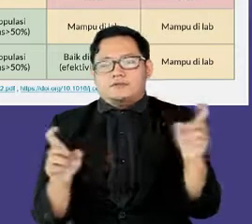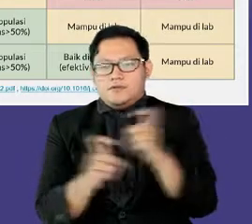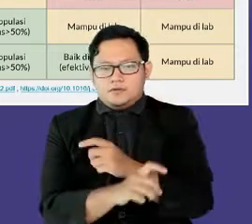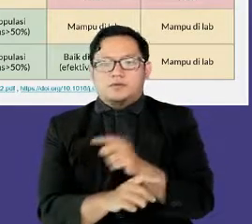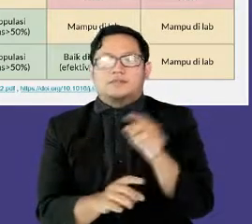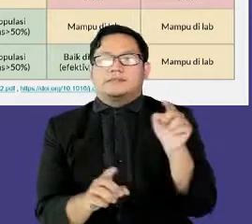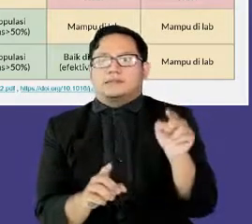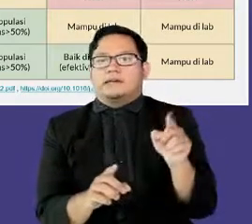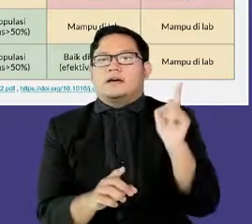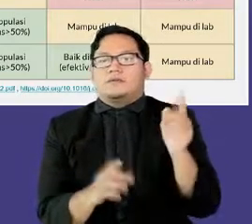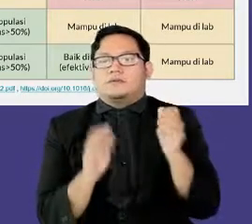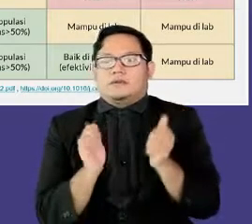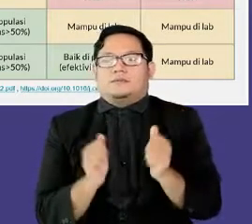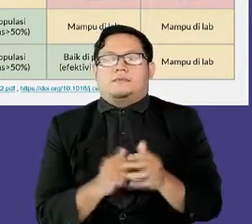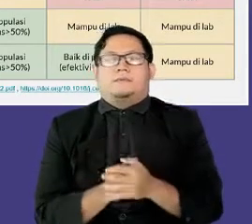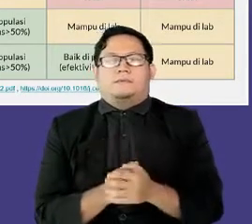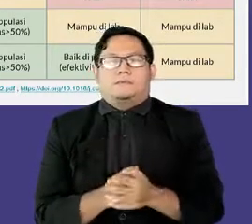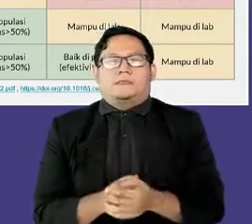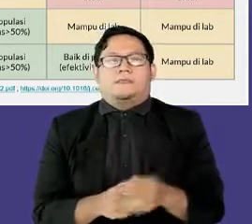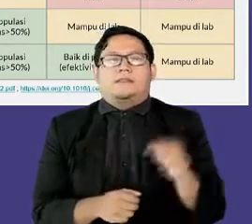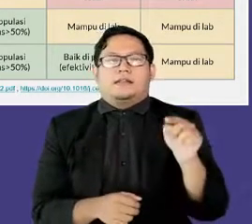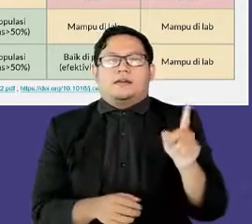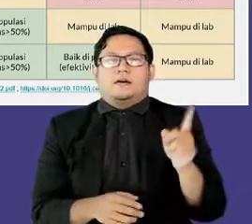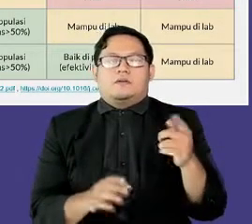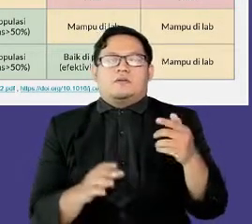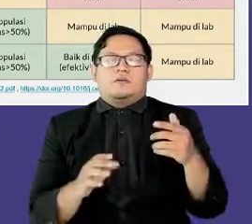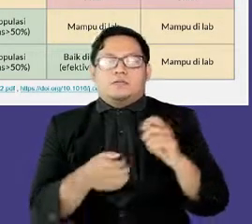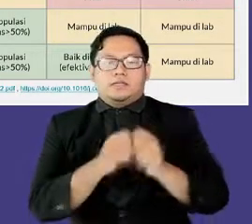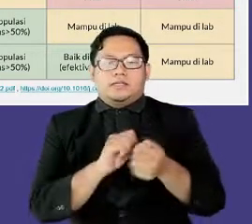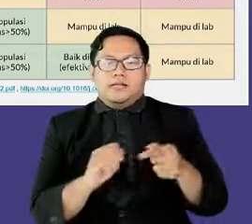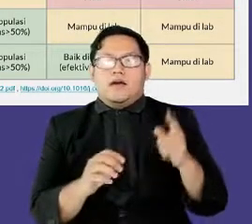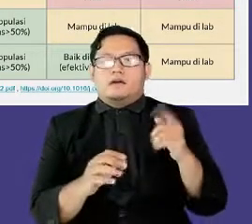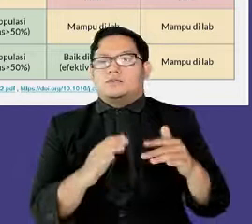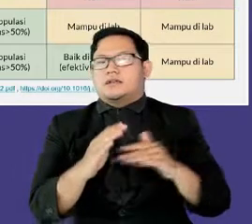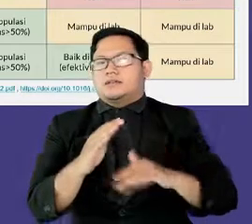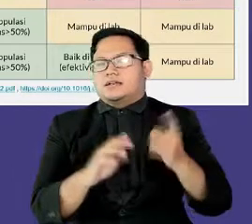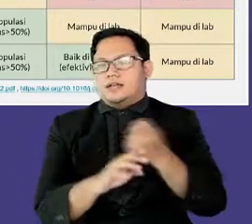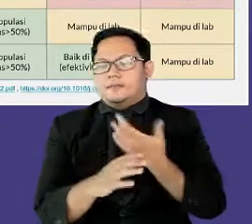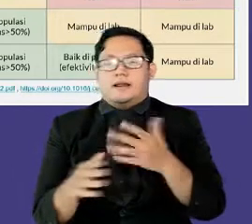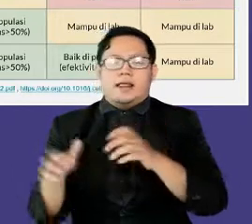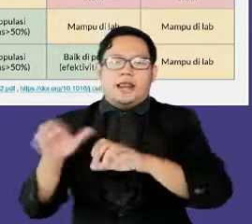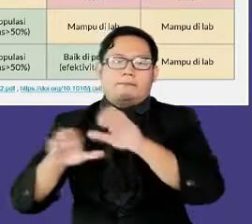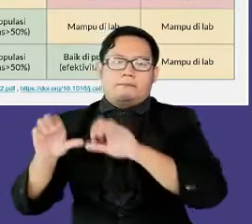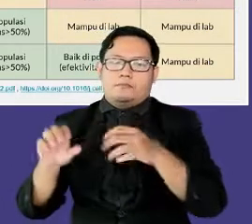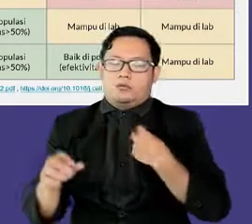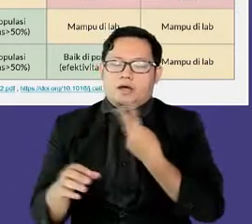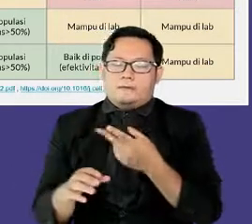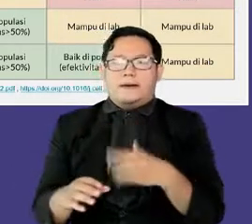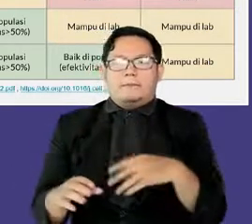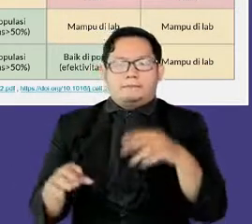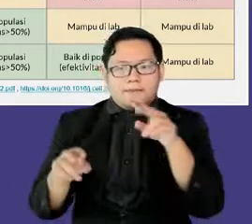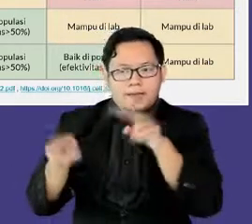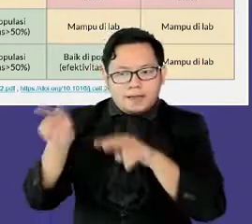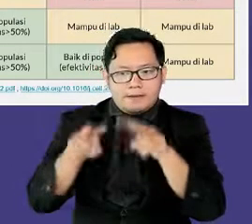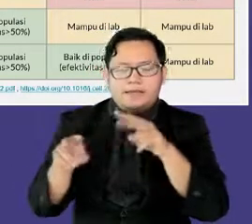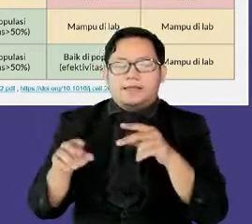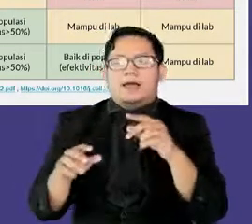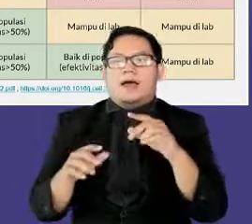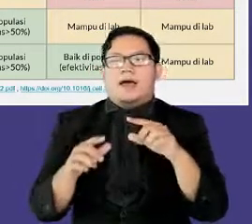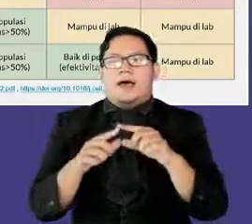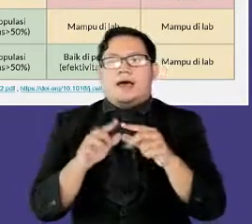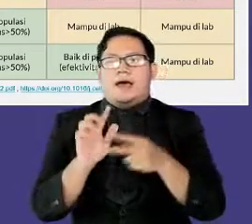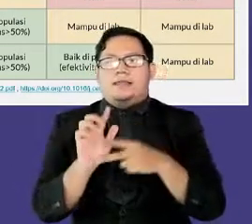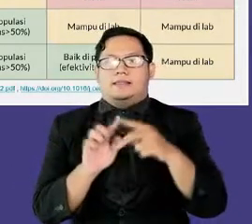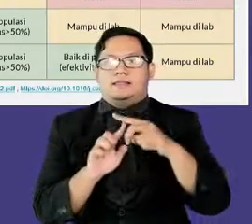netralisasi tersebut berbasis laboratorium dengan tujuan mengamati kemampuan antibody sebagai salah